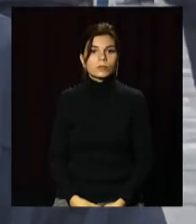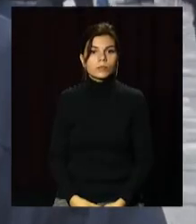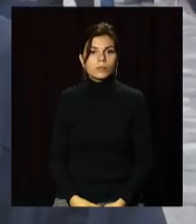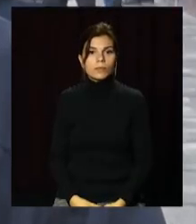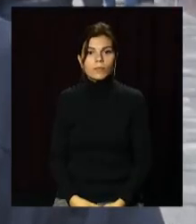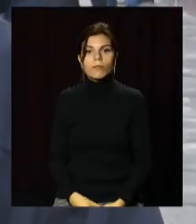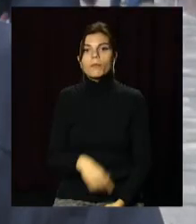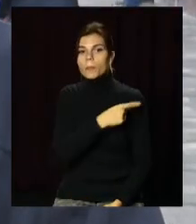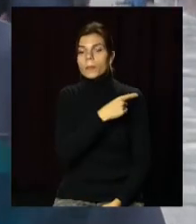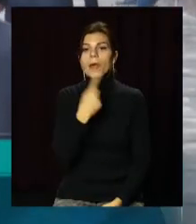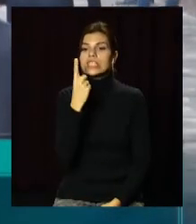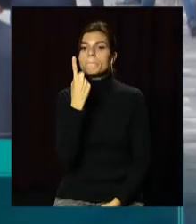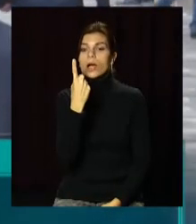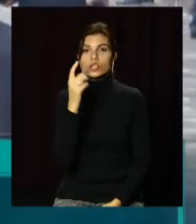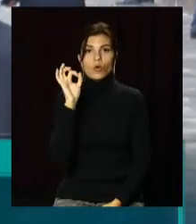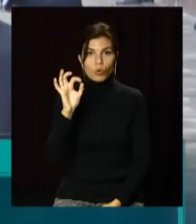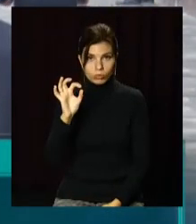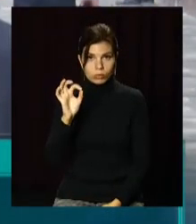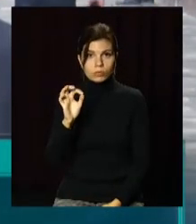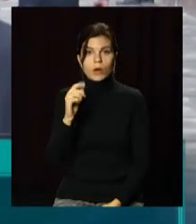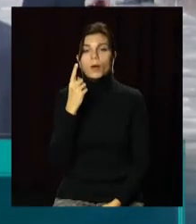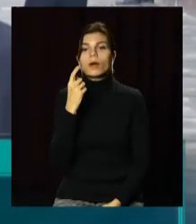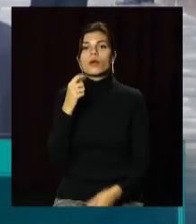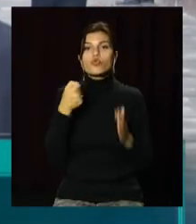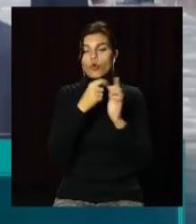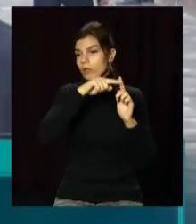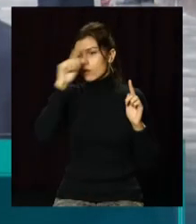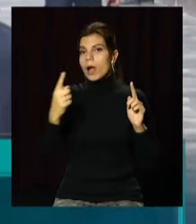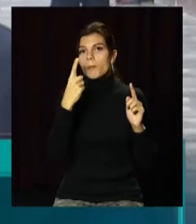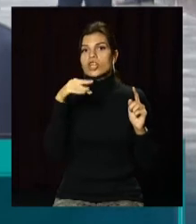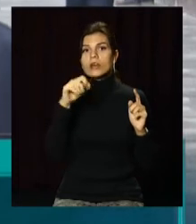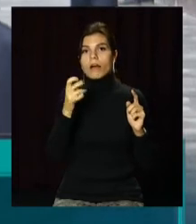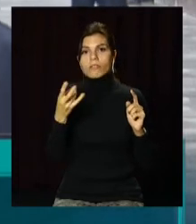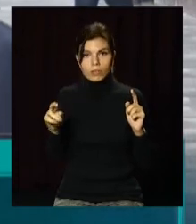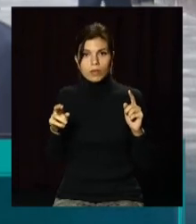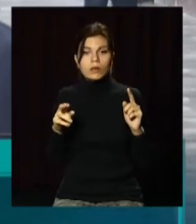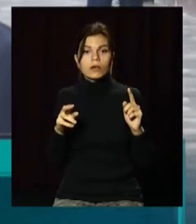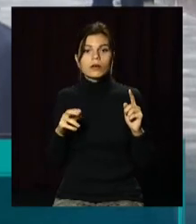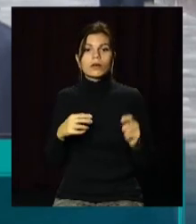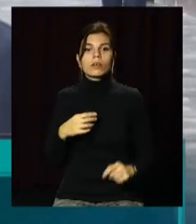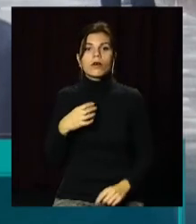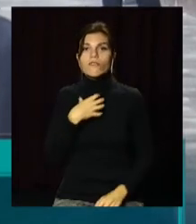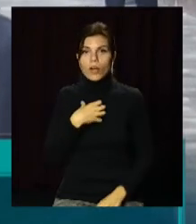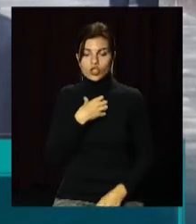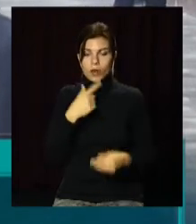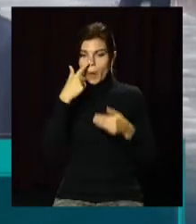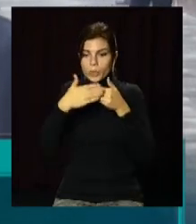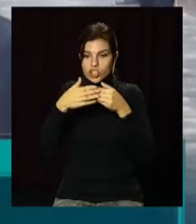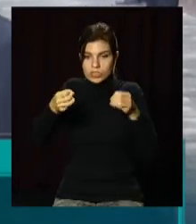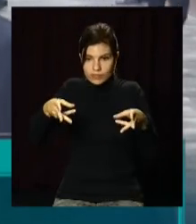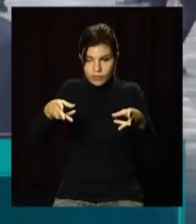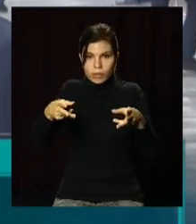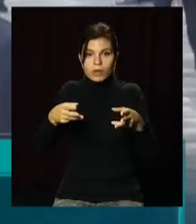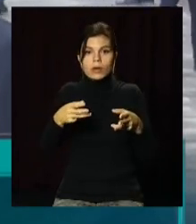Передбачено з 1 жовтня до 1 травня поза місто вмикати ближнє світлофар, або якщо